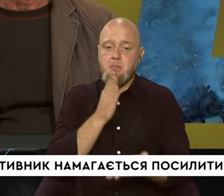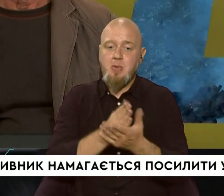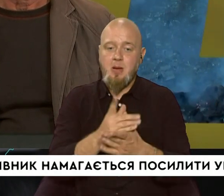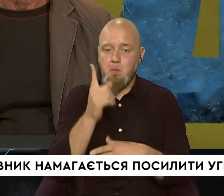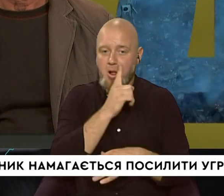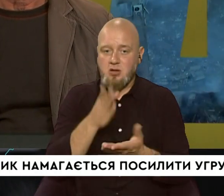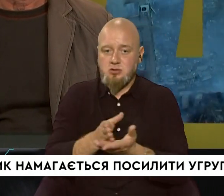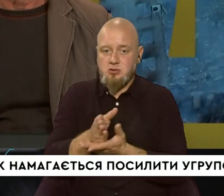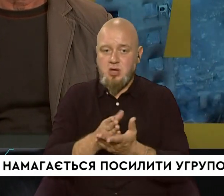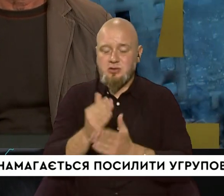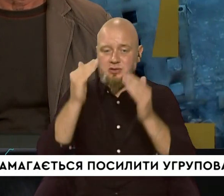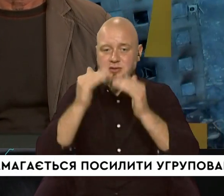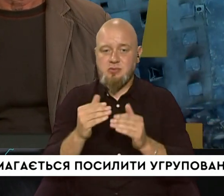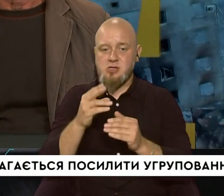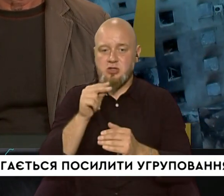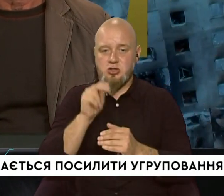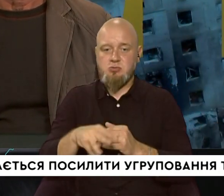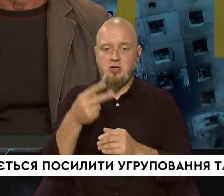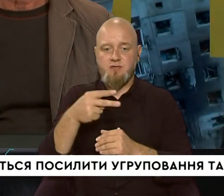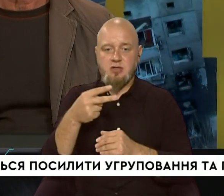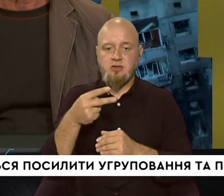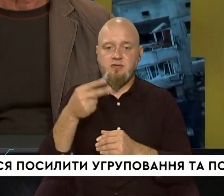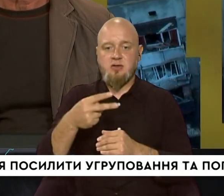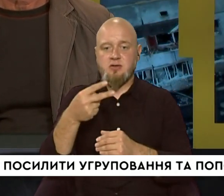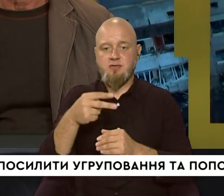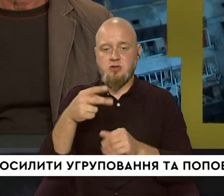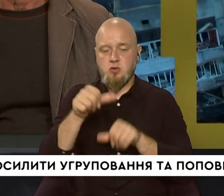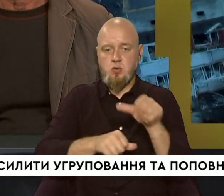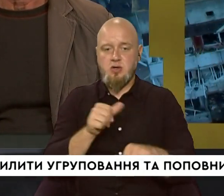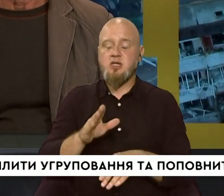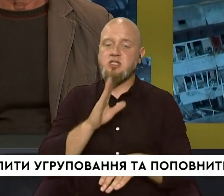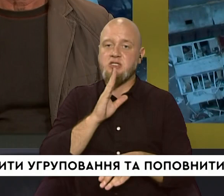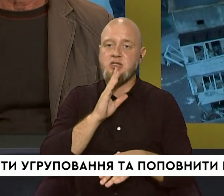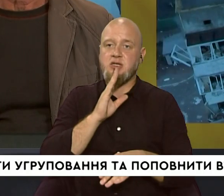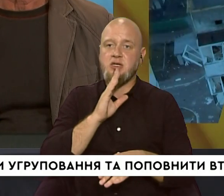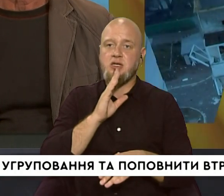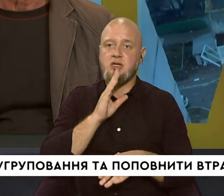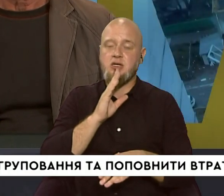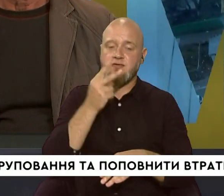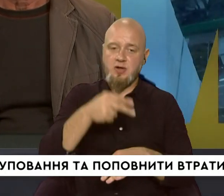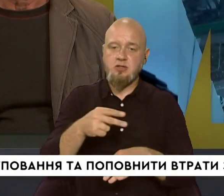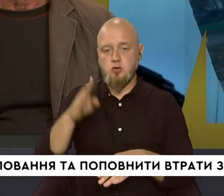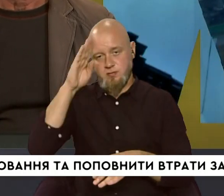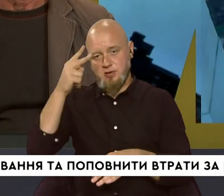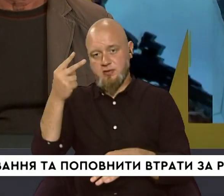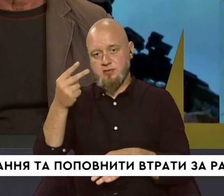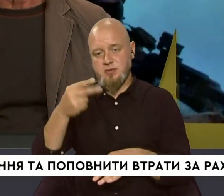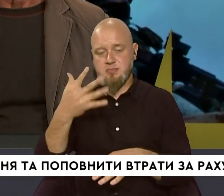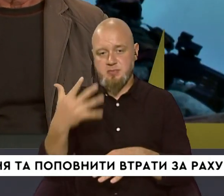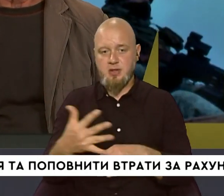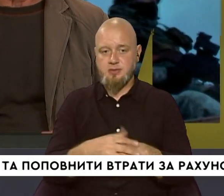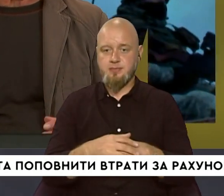маленький стаж, низький і менше, ніж 20 років. Жінки – 25 чоловіків. От для тих буде 2027.